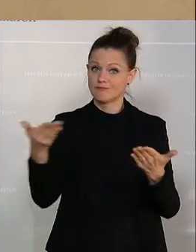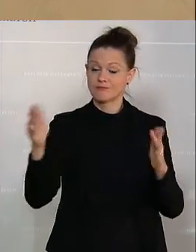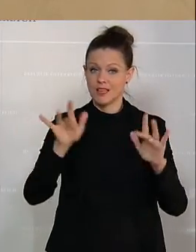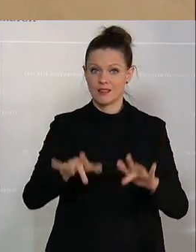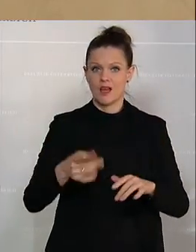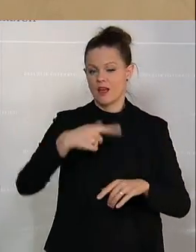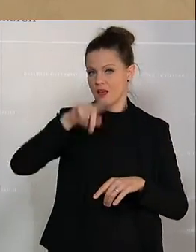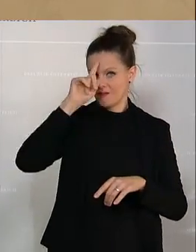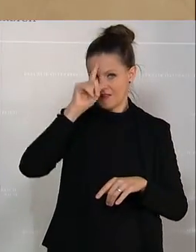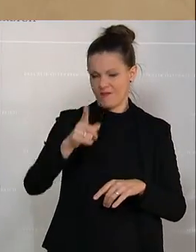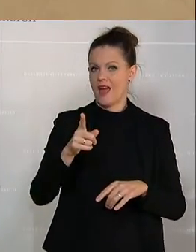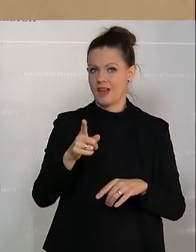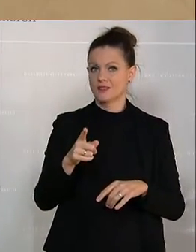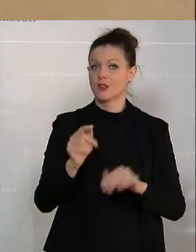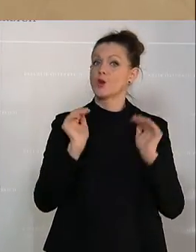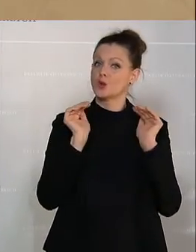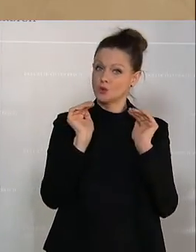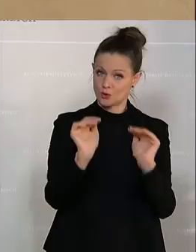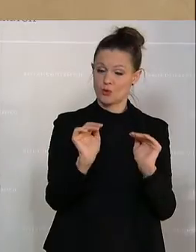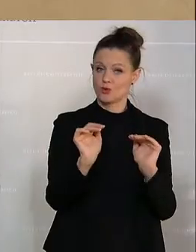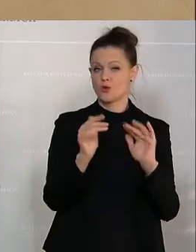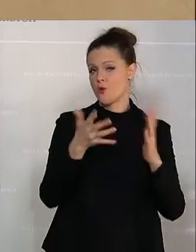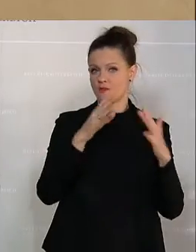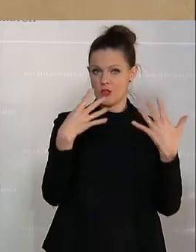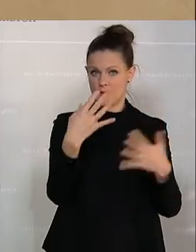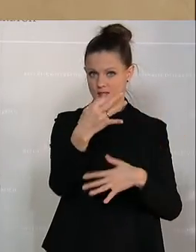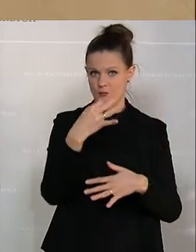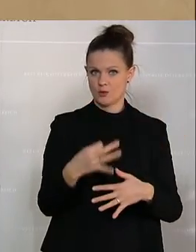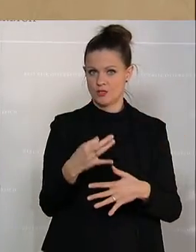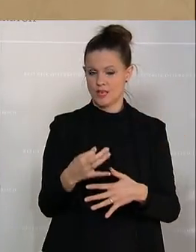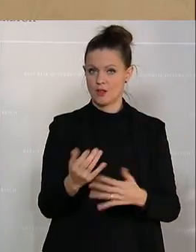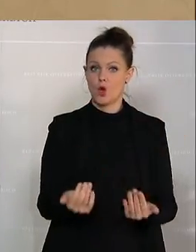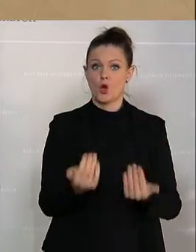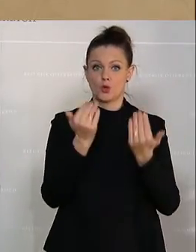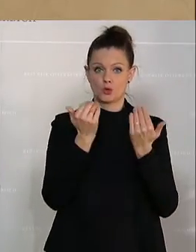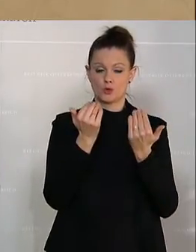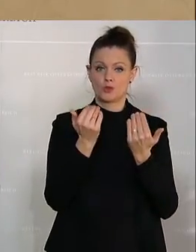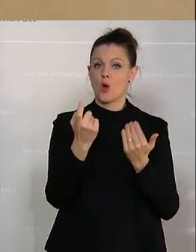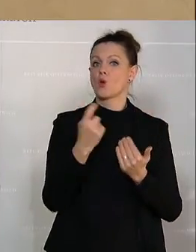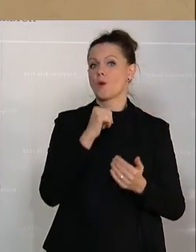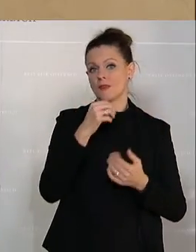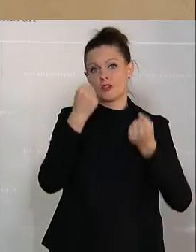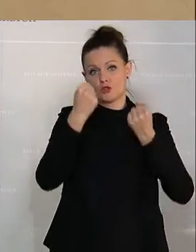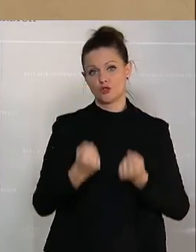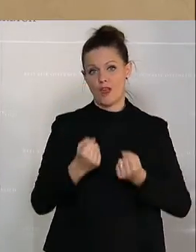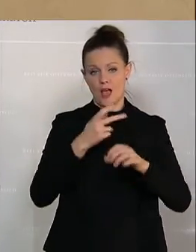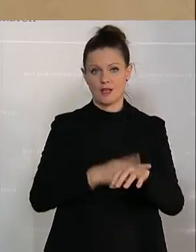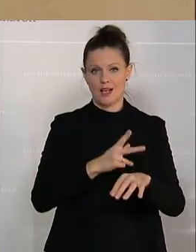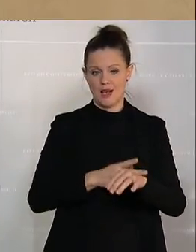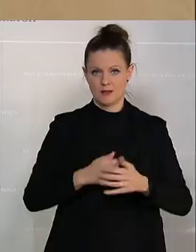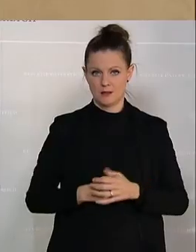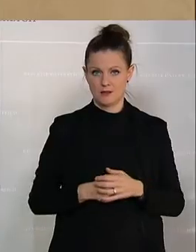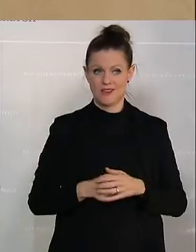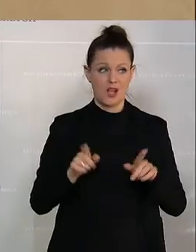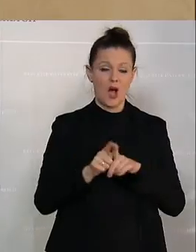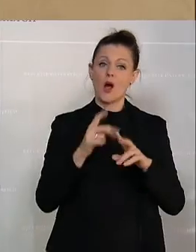wissen nach wie vor, sie schützen zu rund 90 Prozent vor schwerer Erkrankung. Und das manifestiert sich in